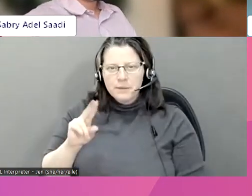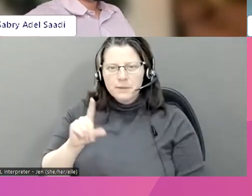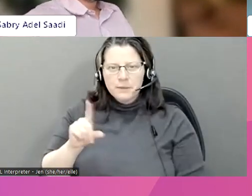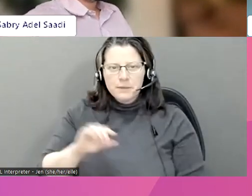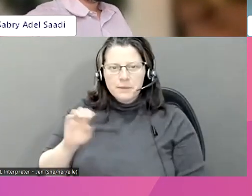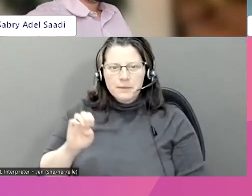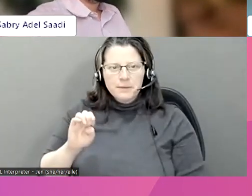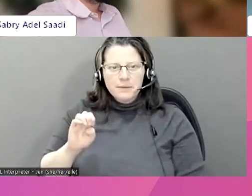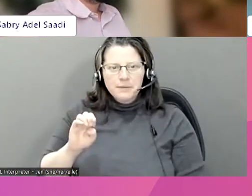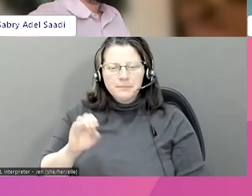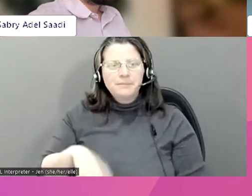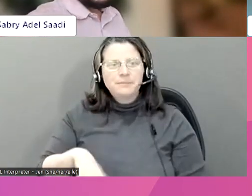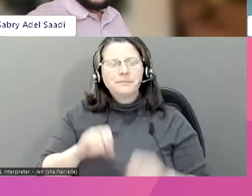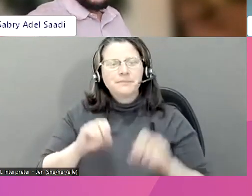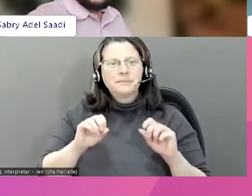Merci.